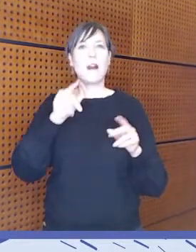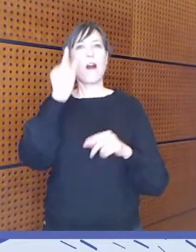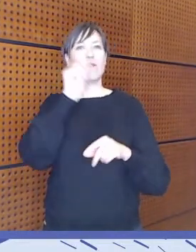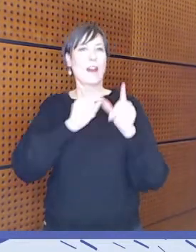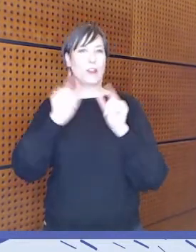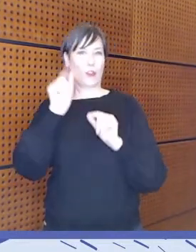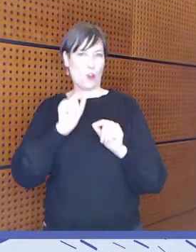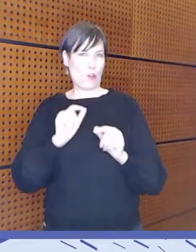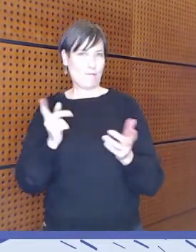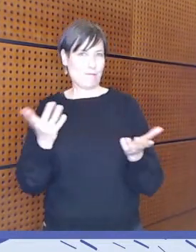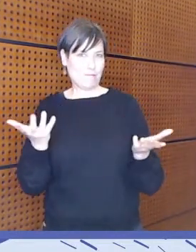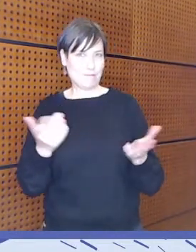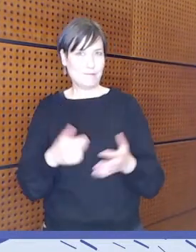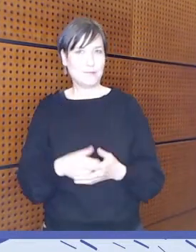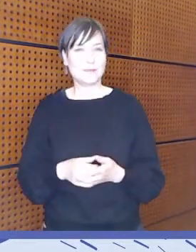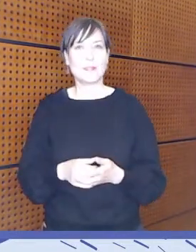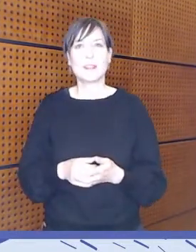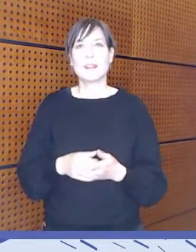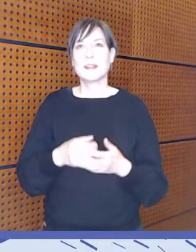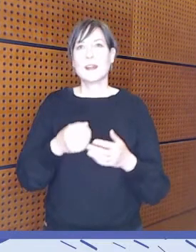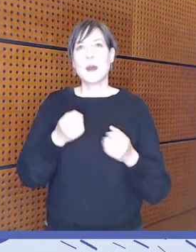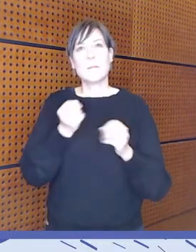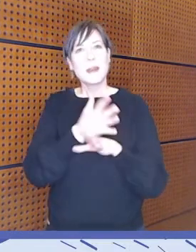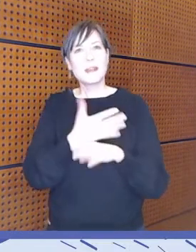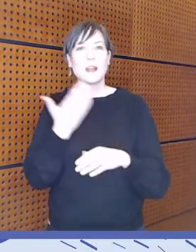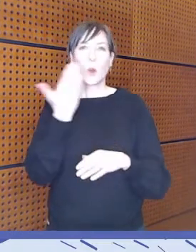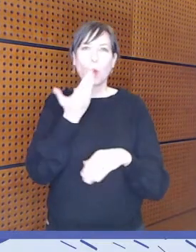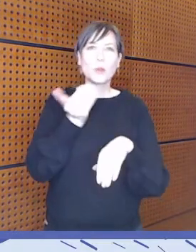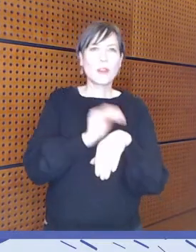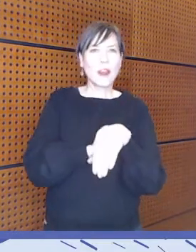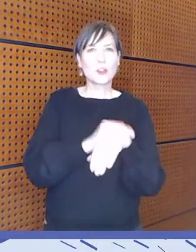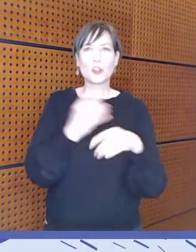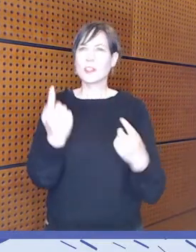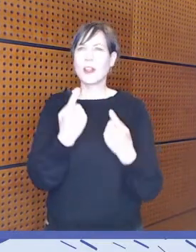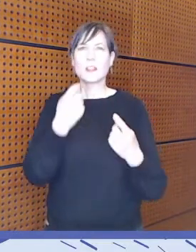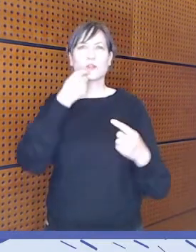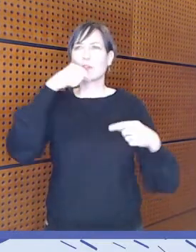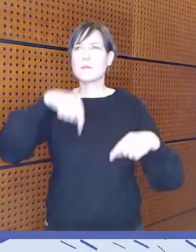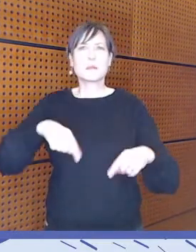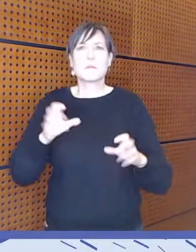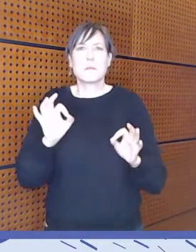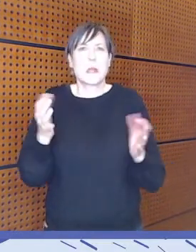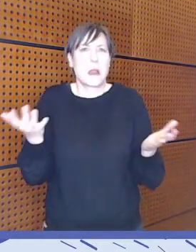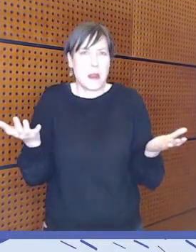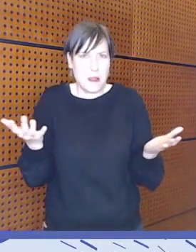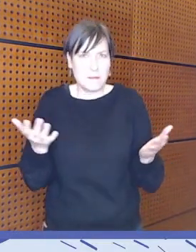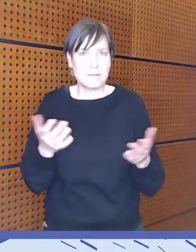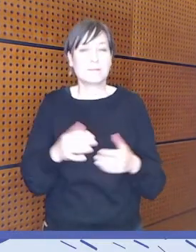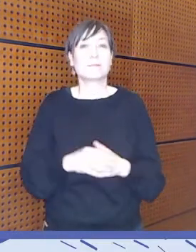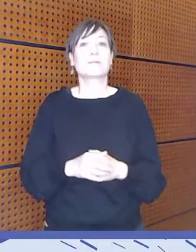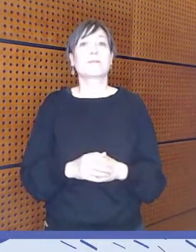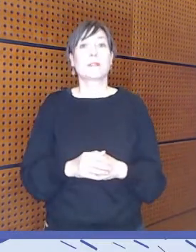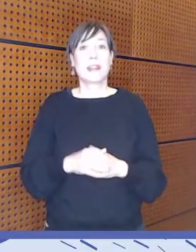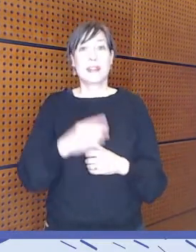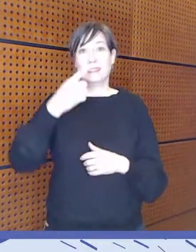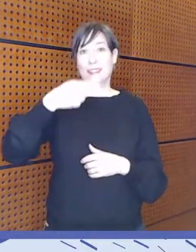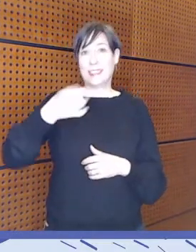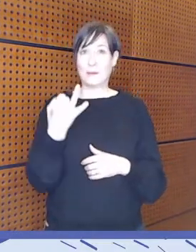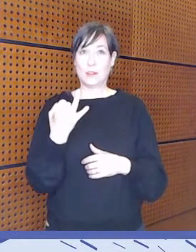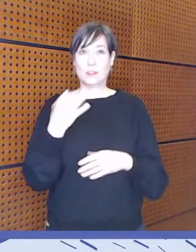vähän siitä, että mikä se medialukutaitojen tila tämän yhdenvertaisuuden näkökulmasta on. Eli tosiaan tämän 17